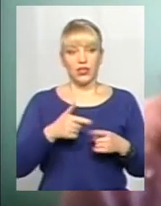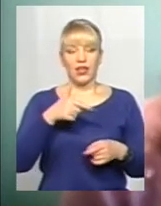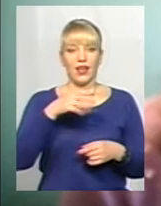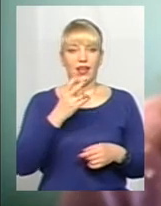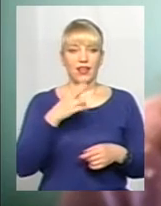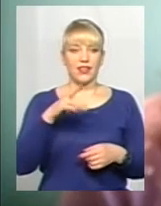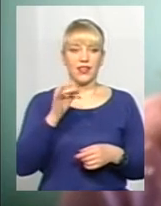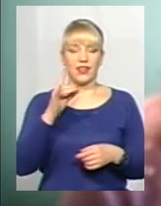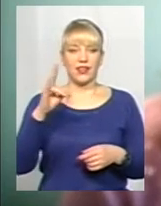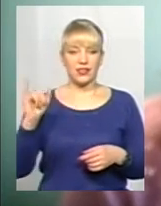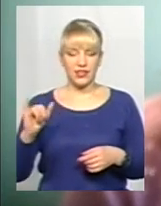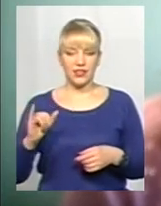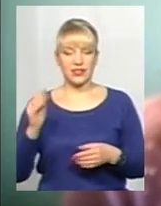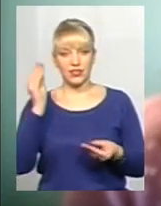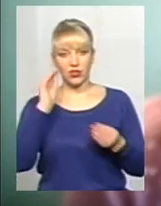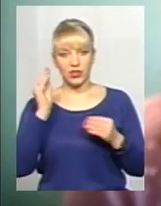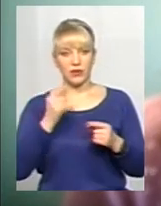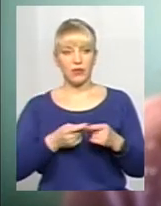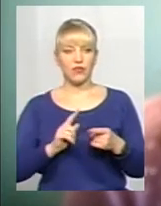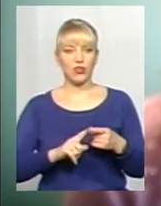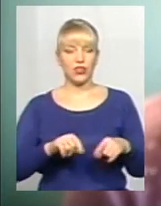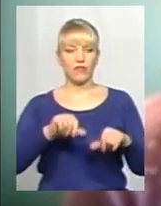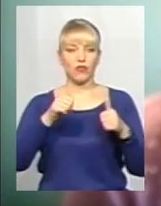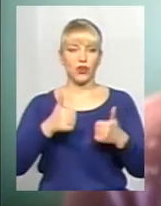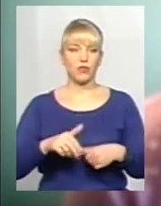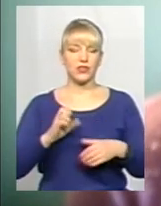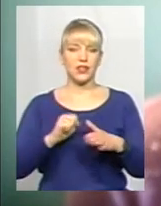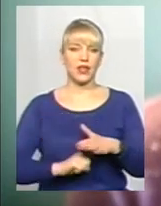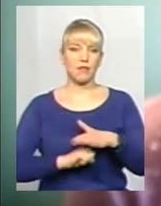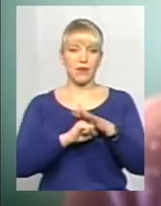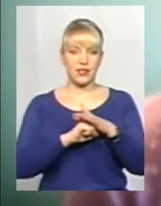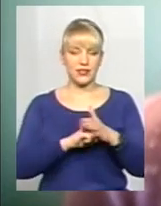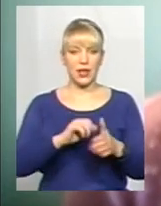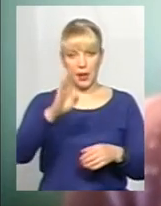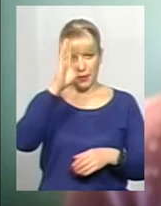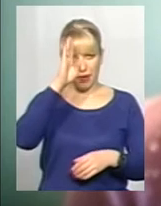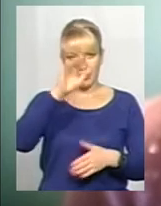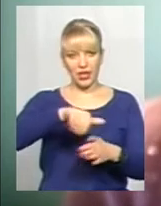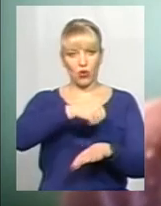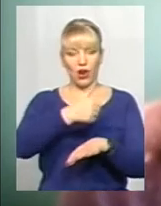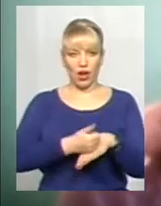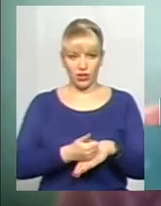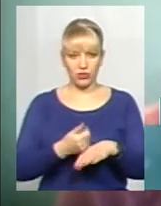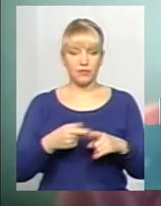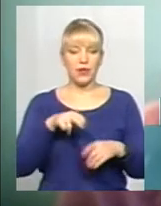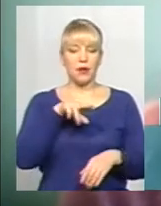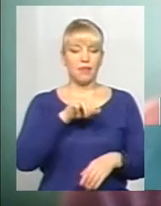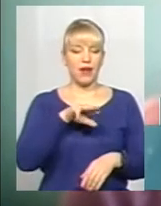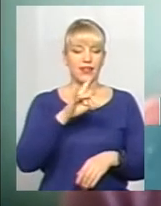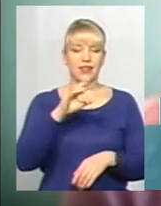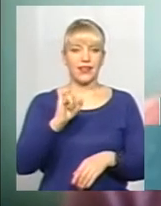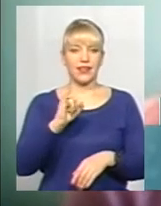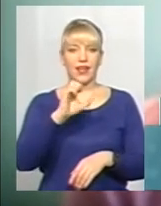стереотипи, то найперше вони формуються на базі патріархату. Патріархат, про патріархат чули,